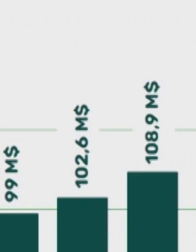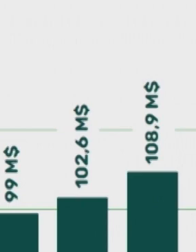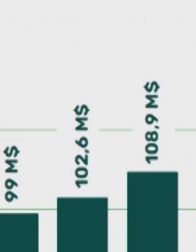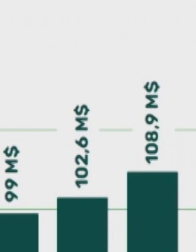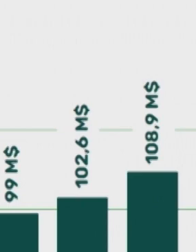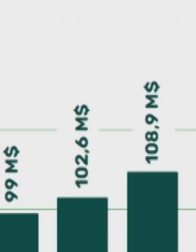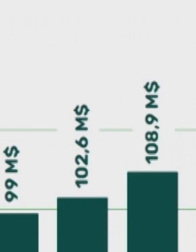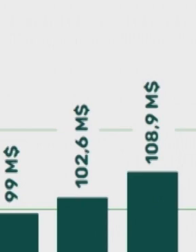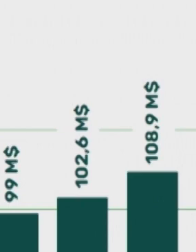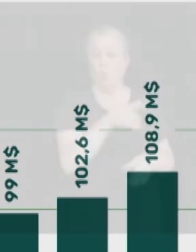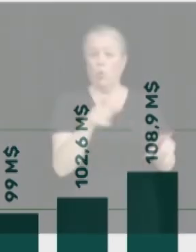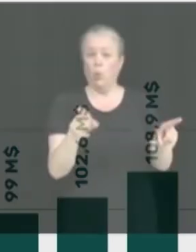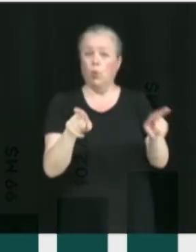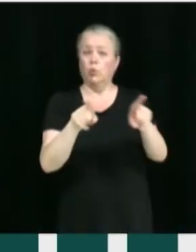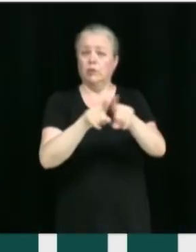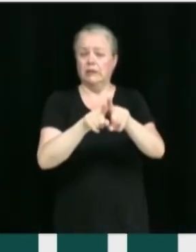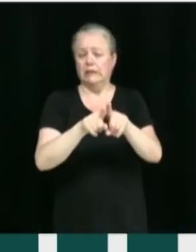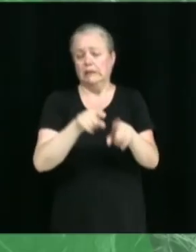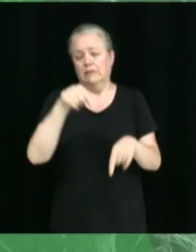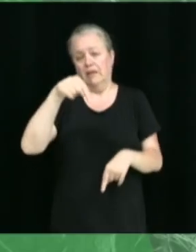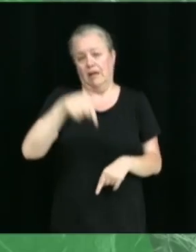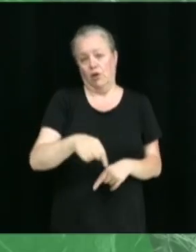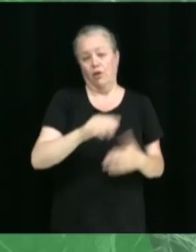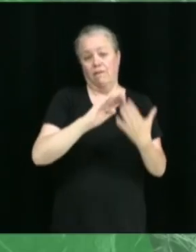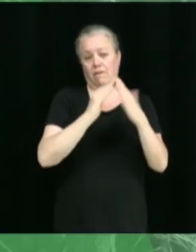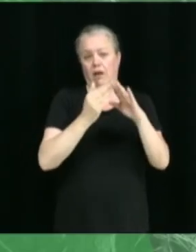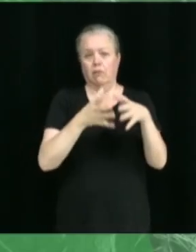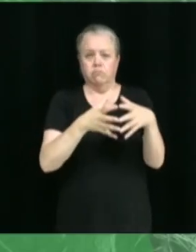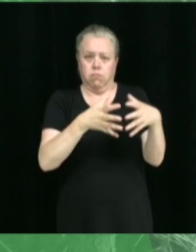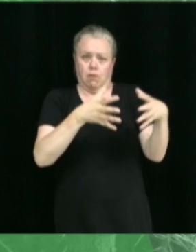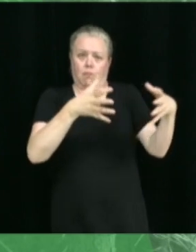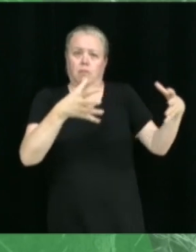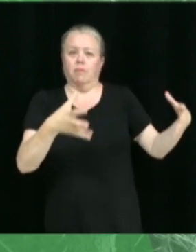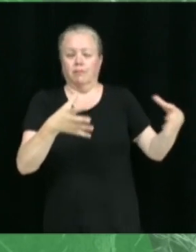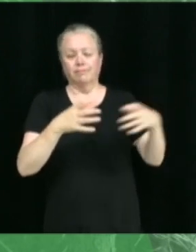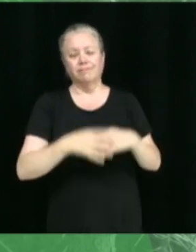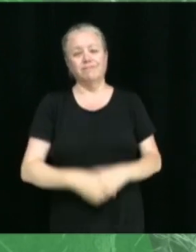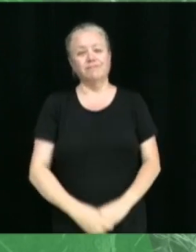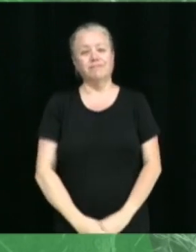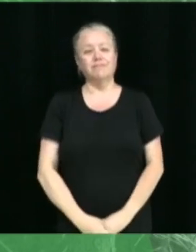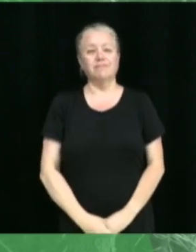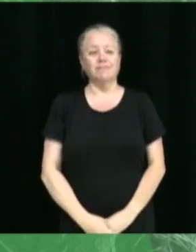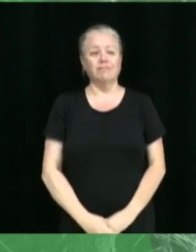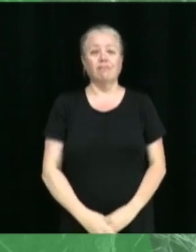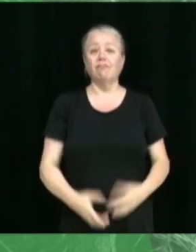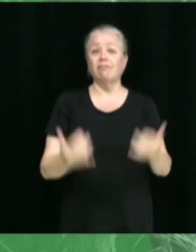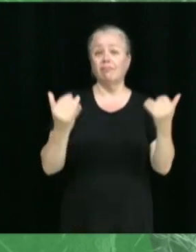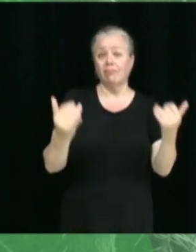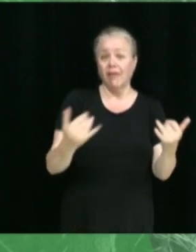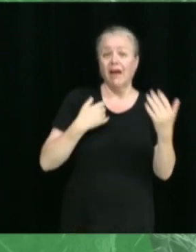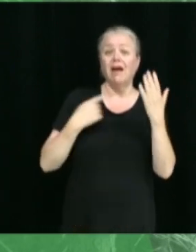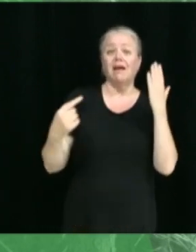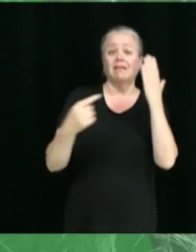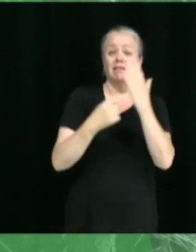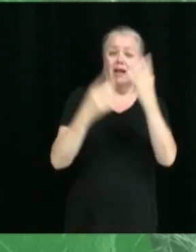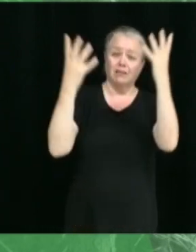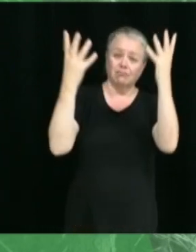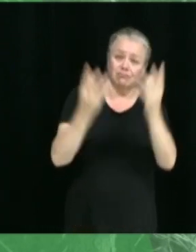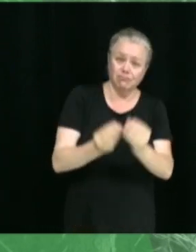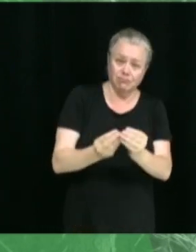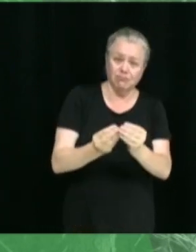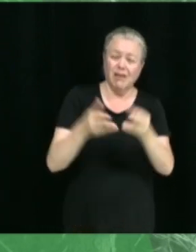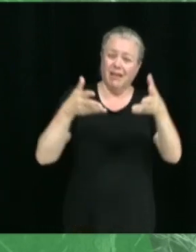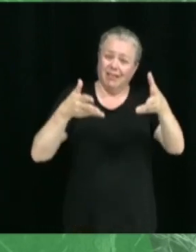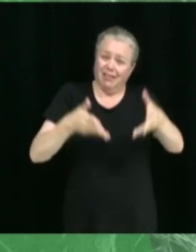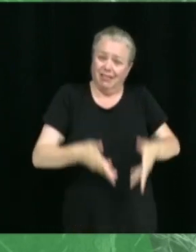de la Ville de Victoriaville, qui est en croissance au même rythme. Si on regarde au niveau de l'endettement total net à long terme par